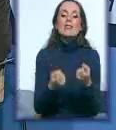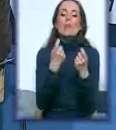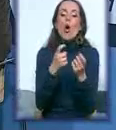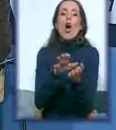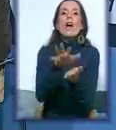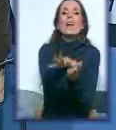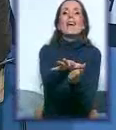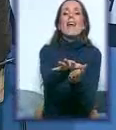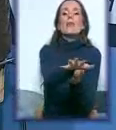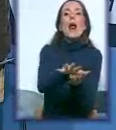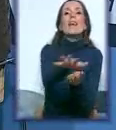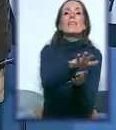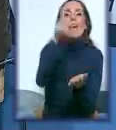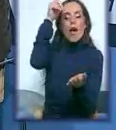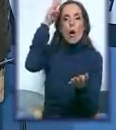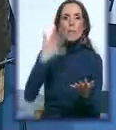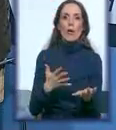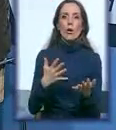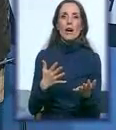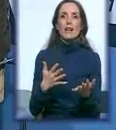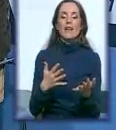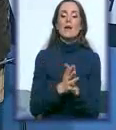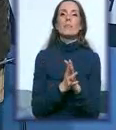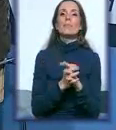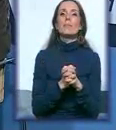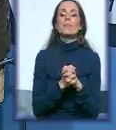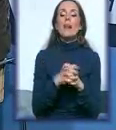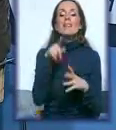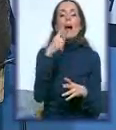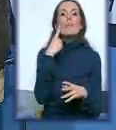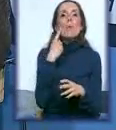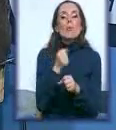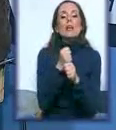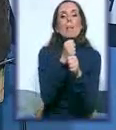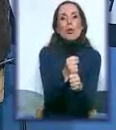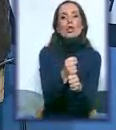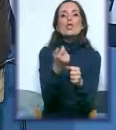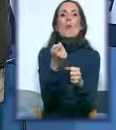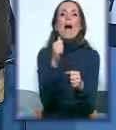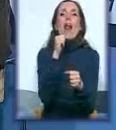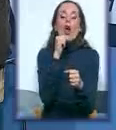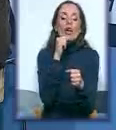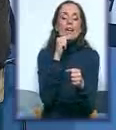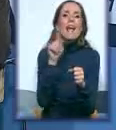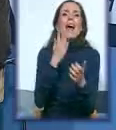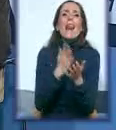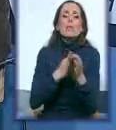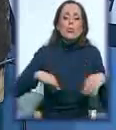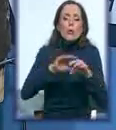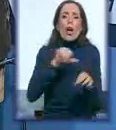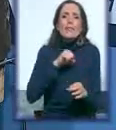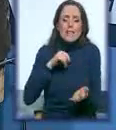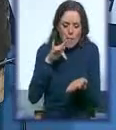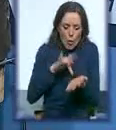sektorski. više sektorski. Da podržimo i geografski malo udruženja, da se ne dešavaju samo projekte u